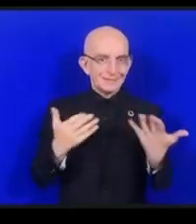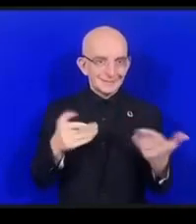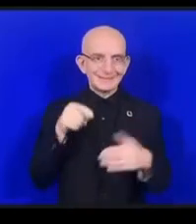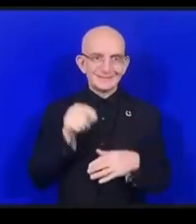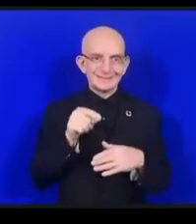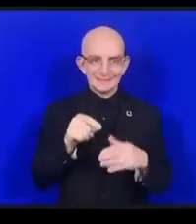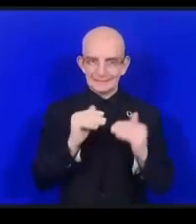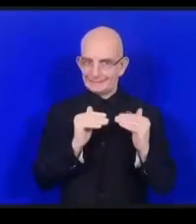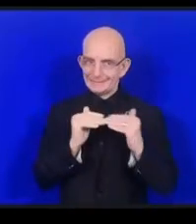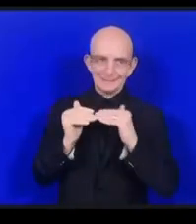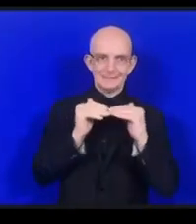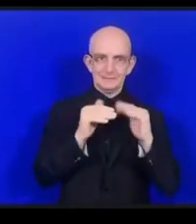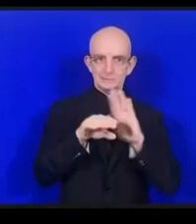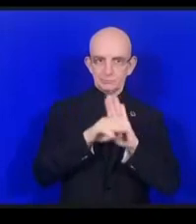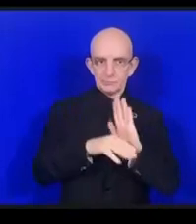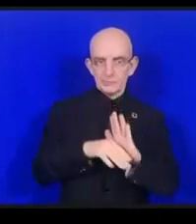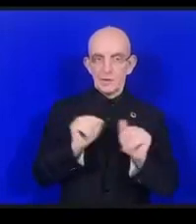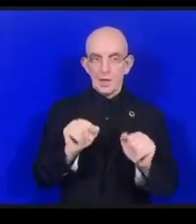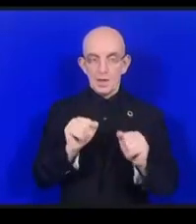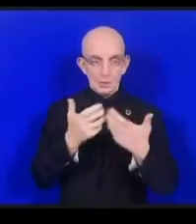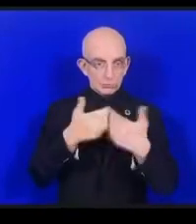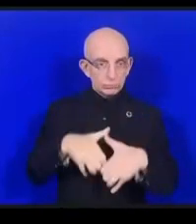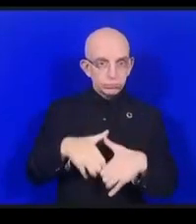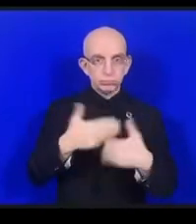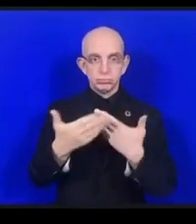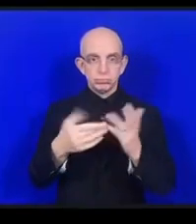けですアプリによっては